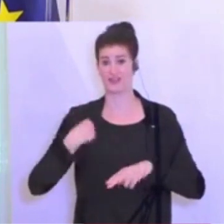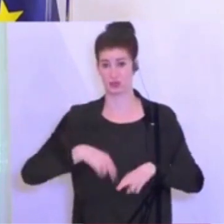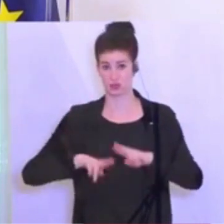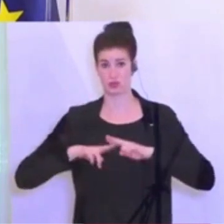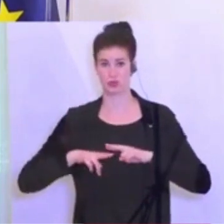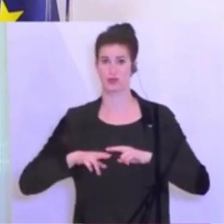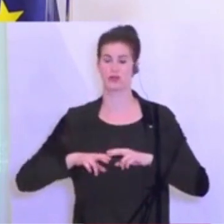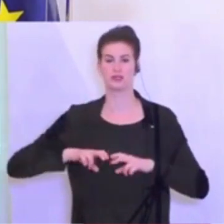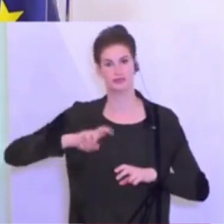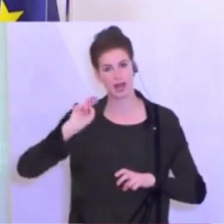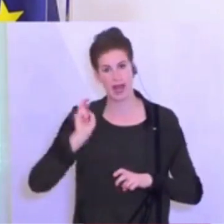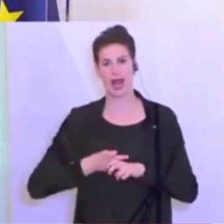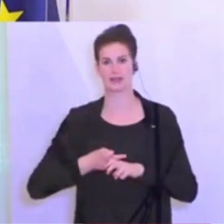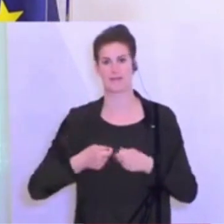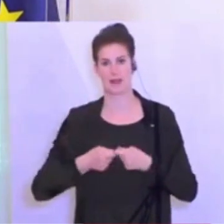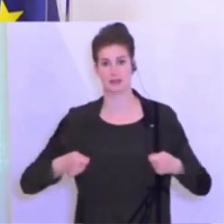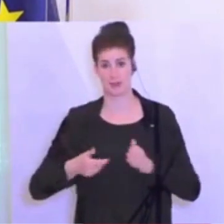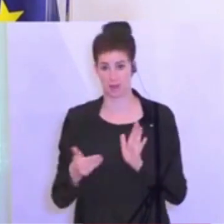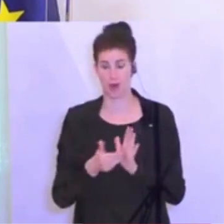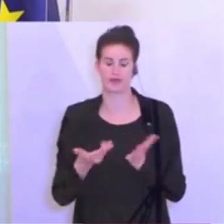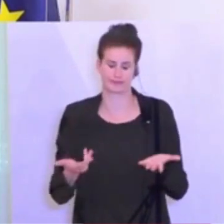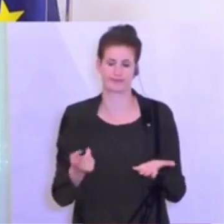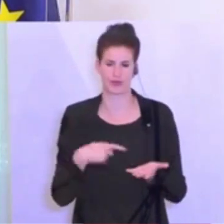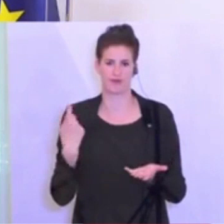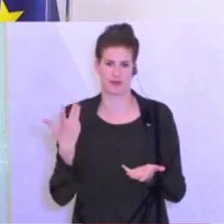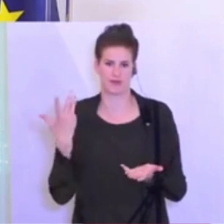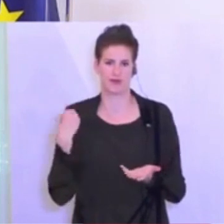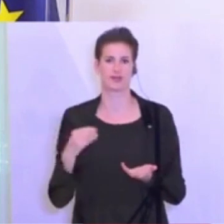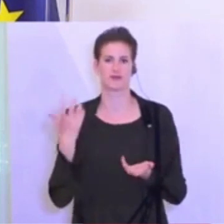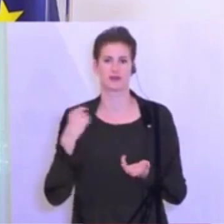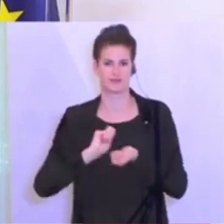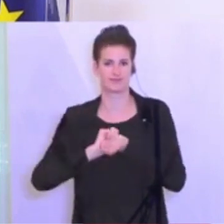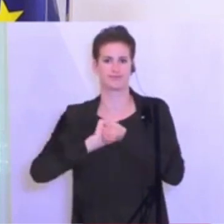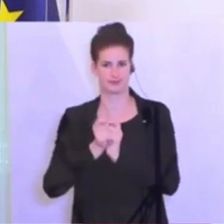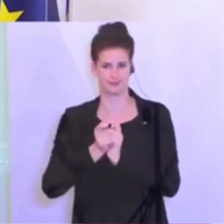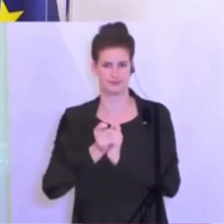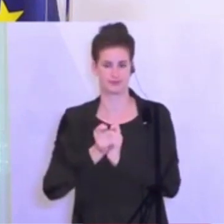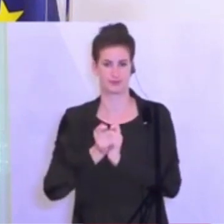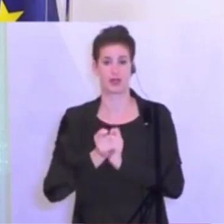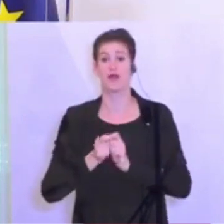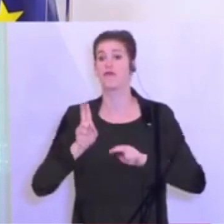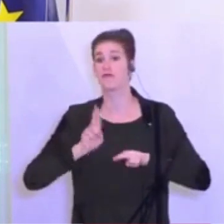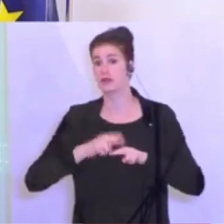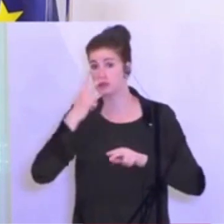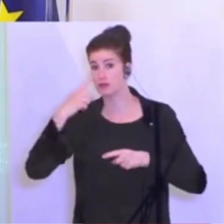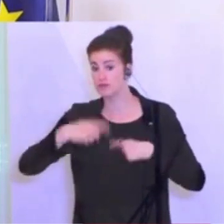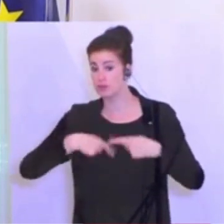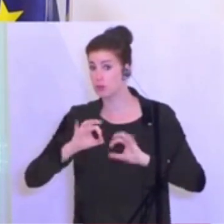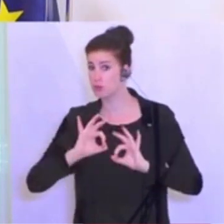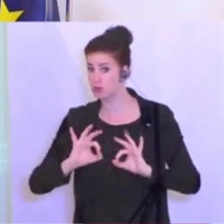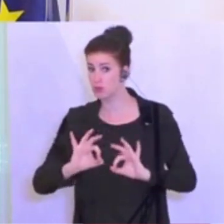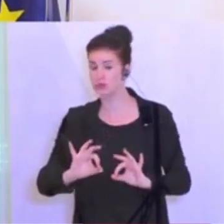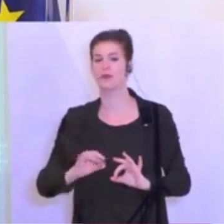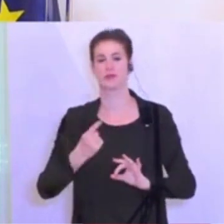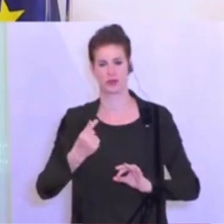setzen, werden wir das tun. Und was wir ihnen genauso versprechen können, ist, wenn sich die Situation weiter gut entwickelt, werden wir versuchen, immer weiter in